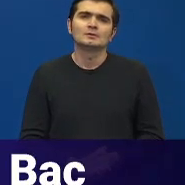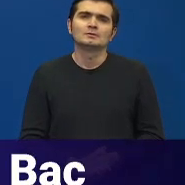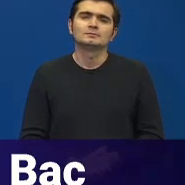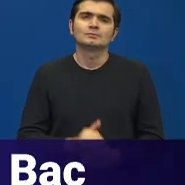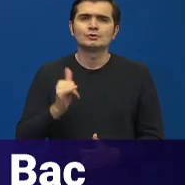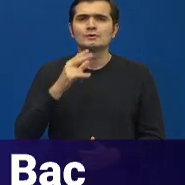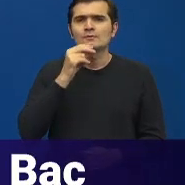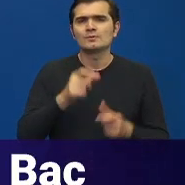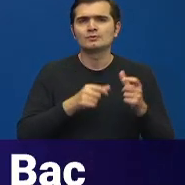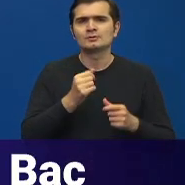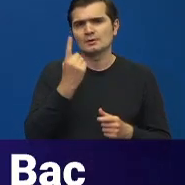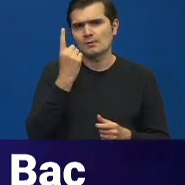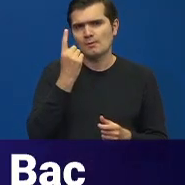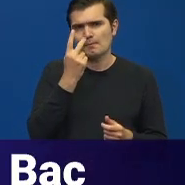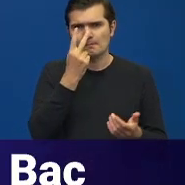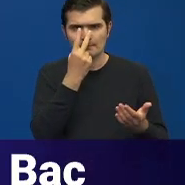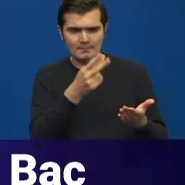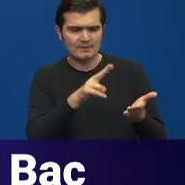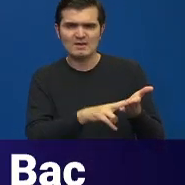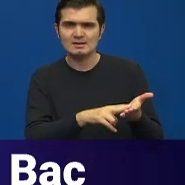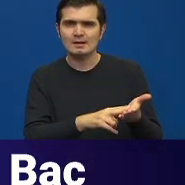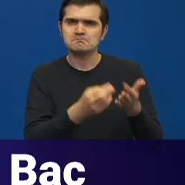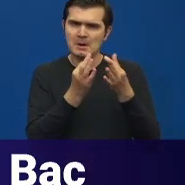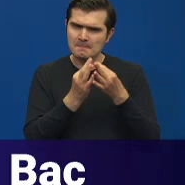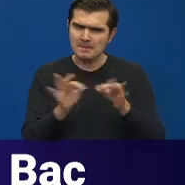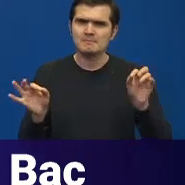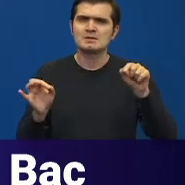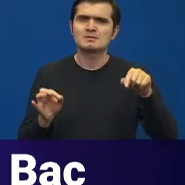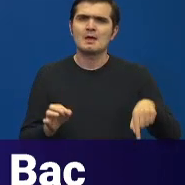o prevedere care permite